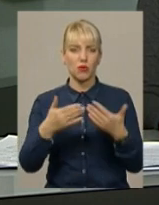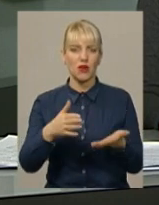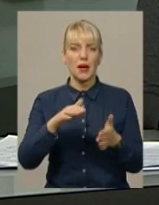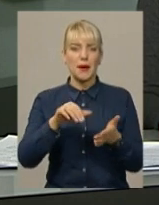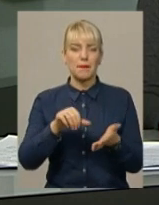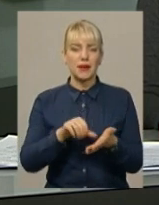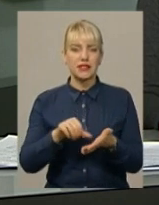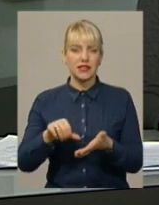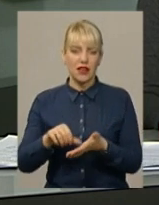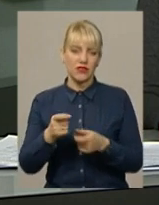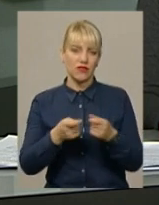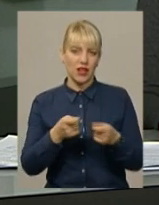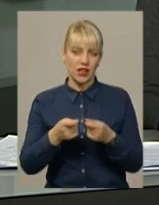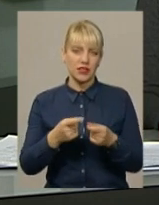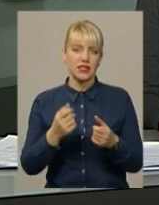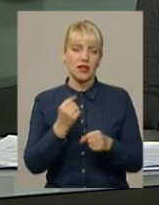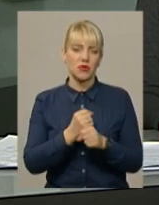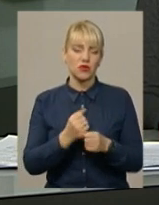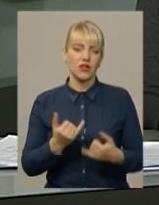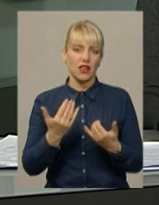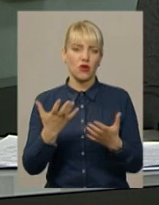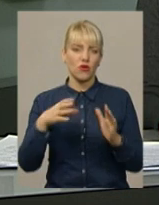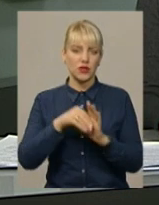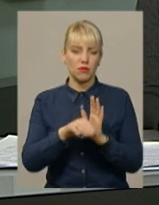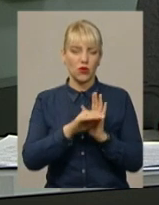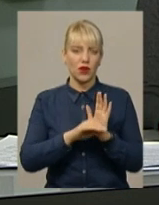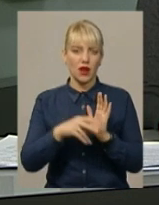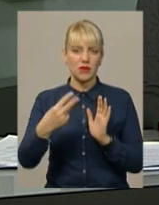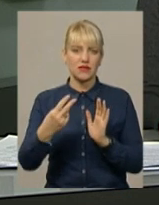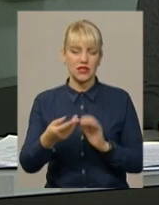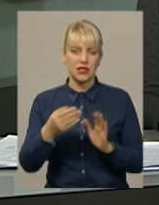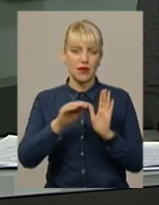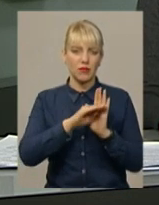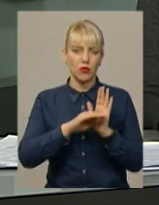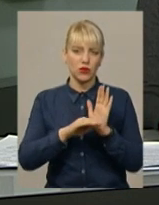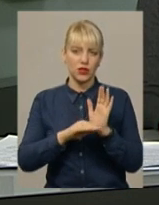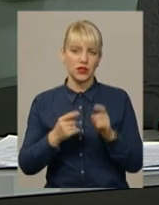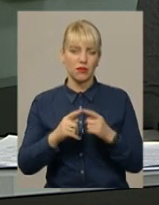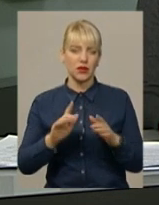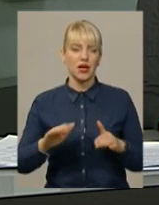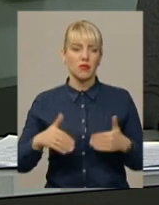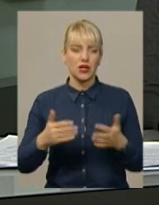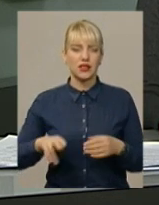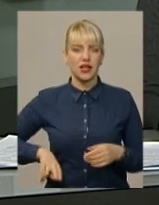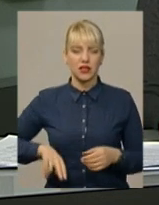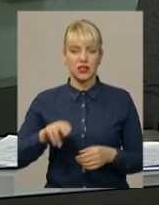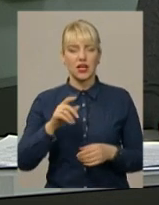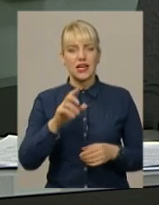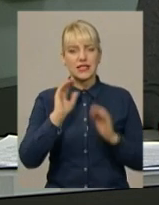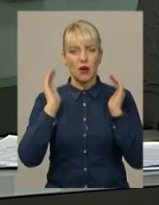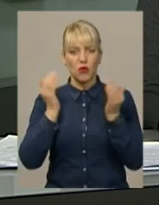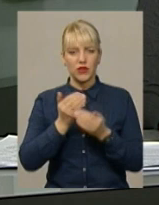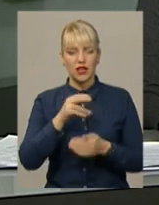влади співпрацювати задля його втілення. Програму з двома десятками пунктів презентував директор заповідника Олег Погорілець, а її